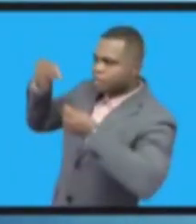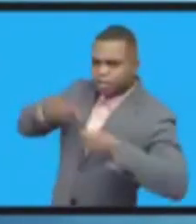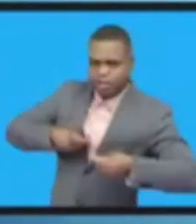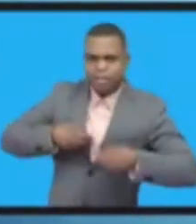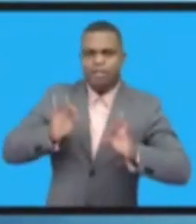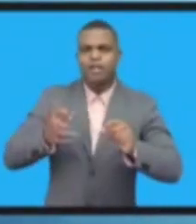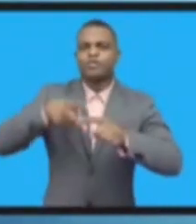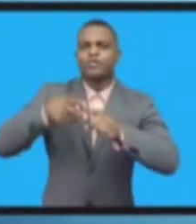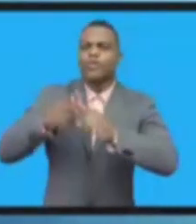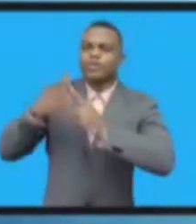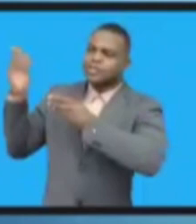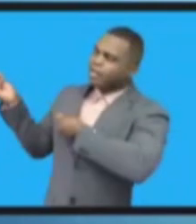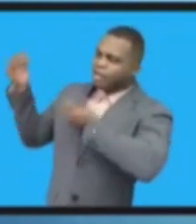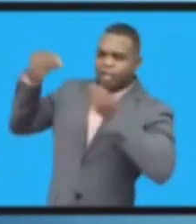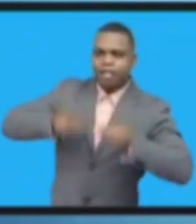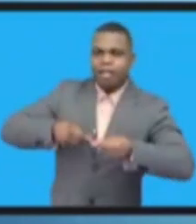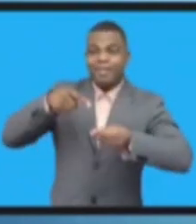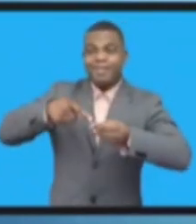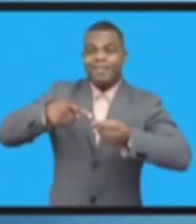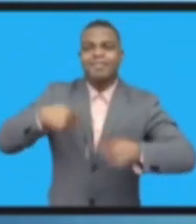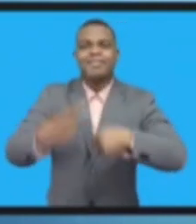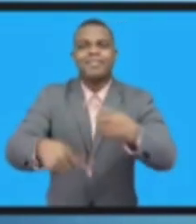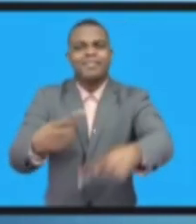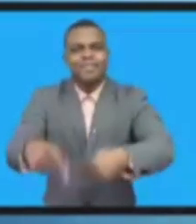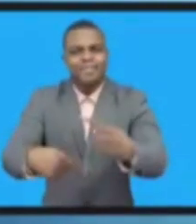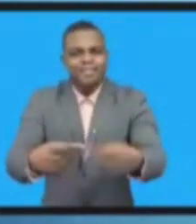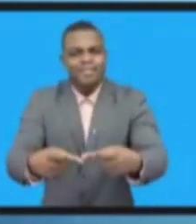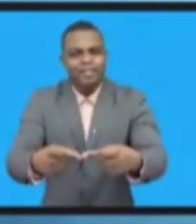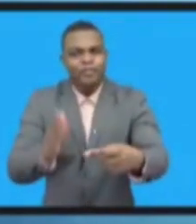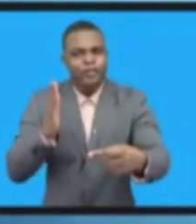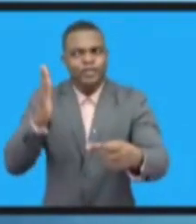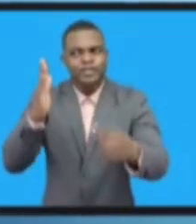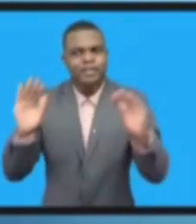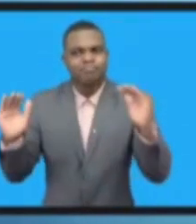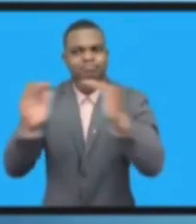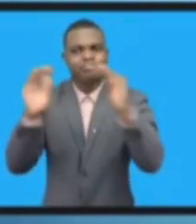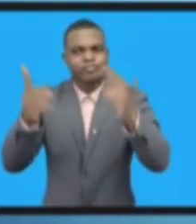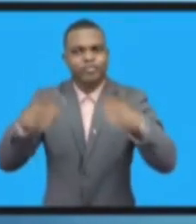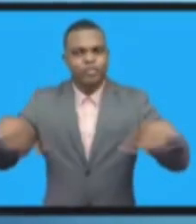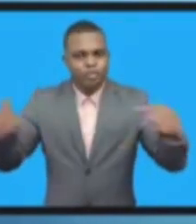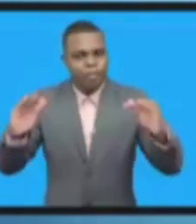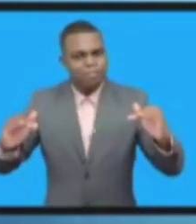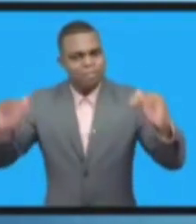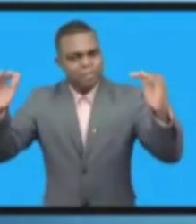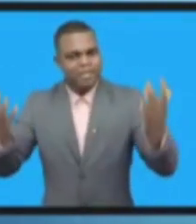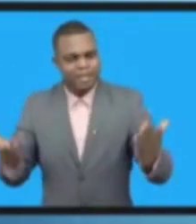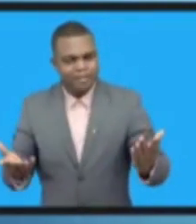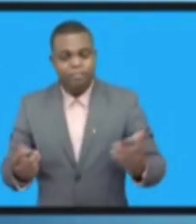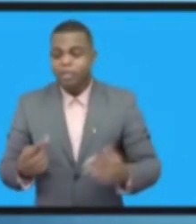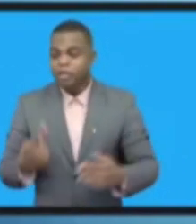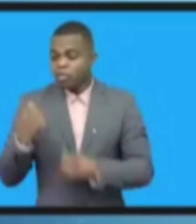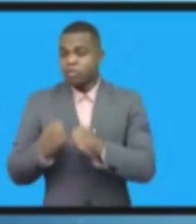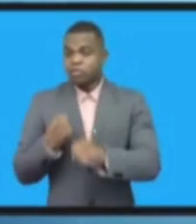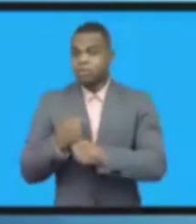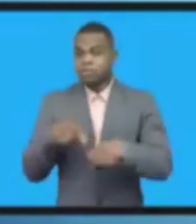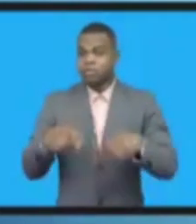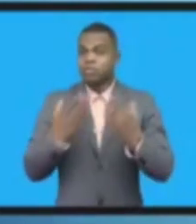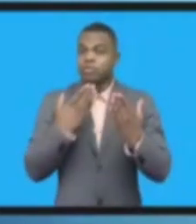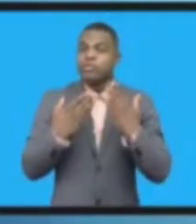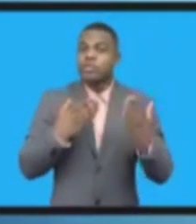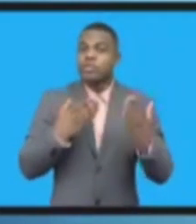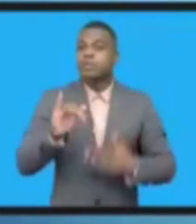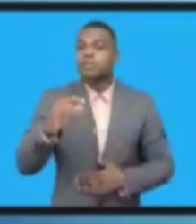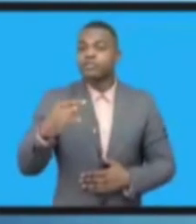выстраивать будущее? В прошлом году на этой конференции я обращалась к нам